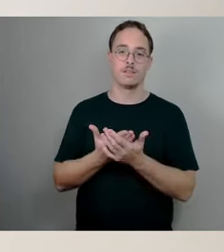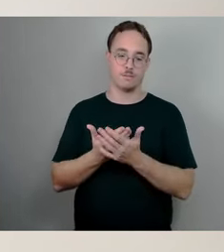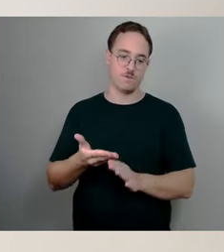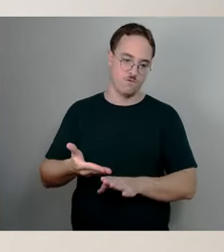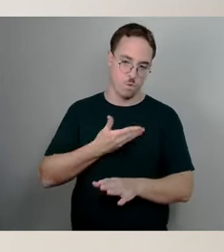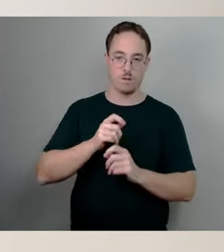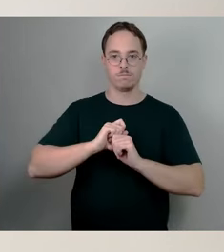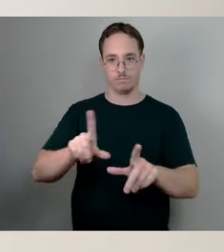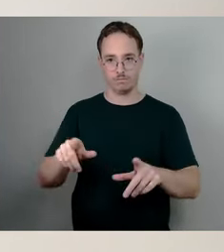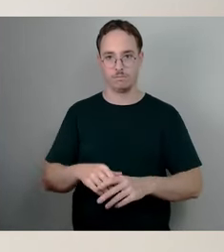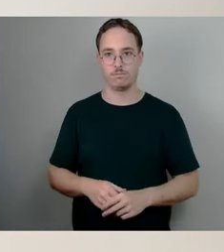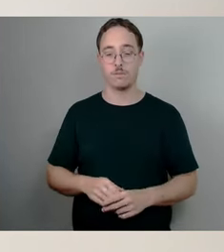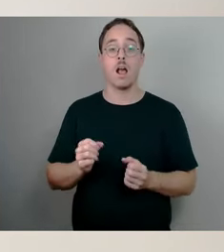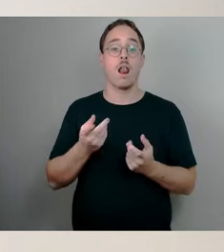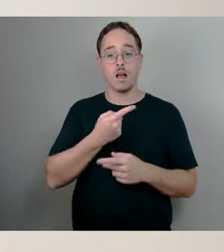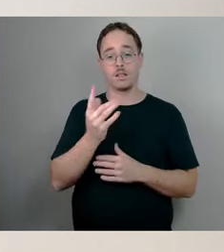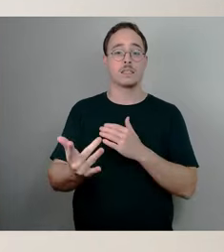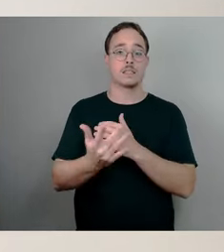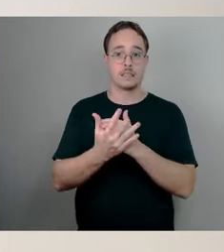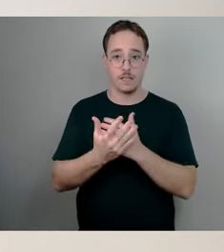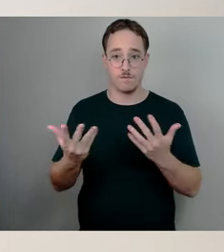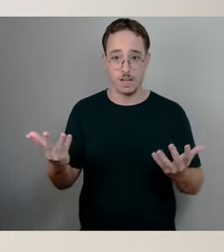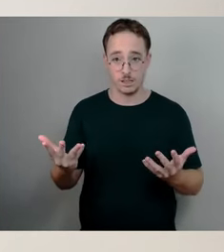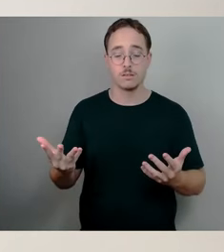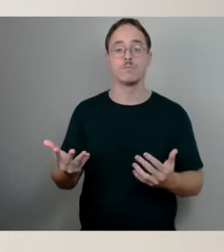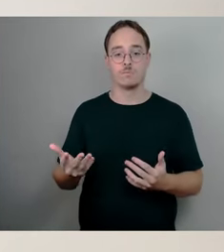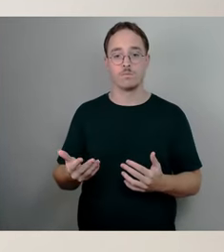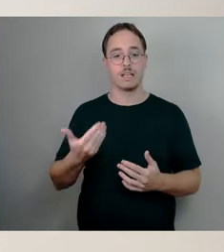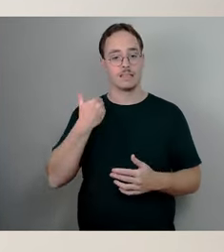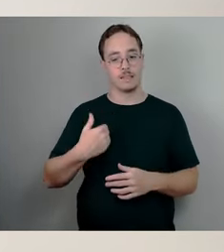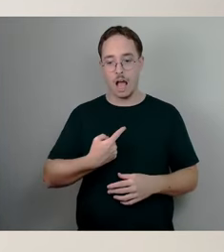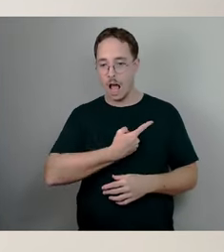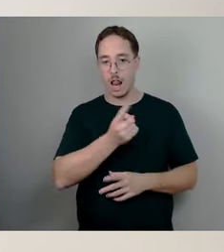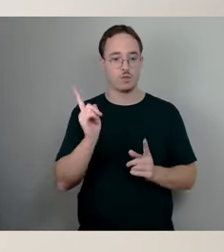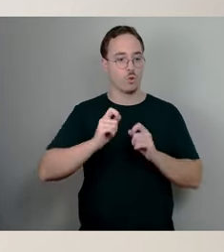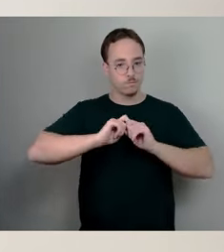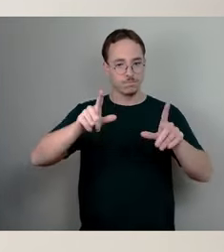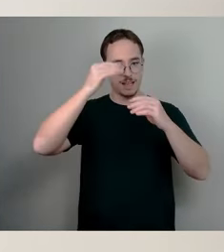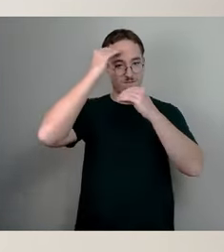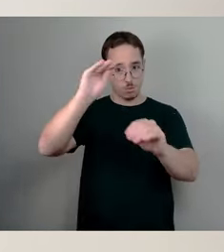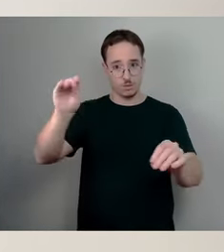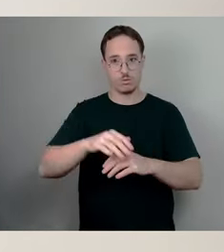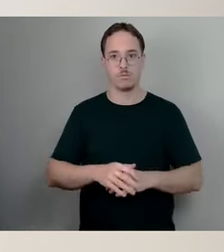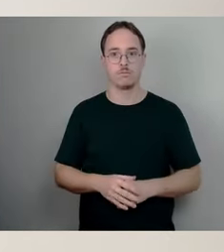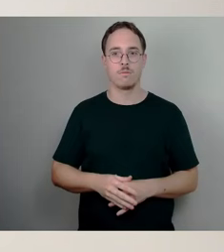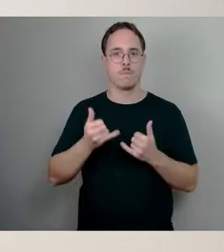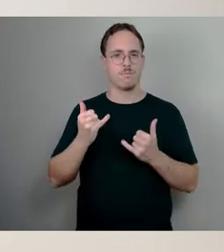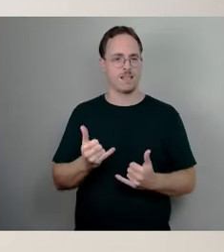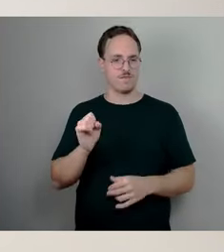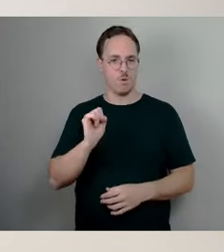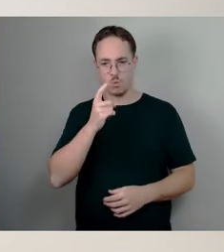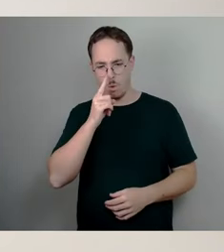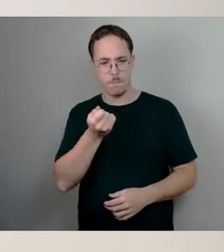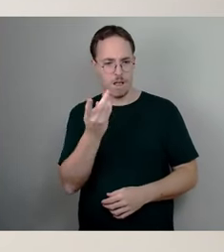anschreiben, weil ich habe so ein bisschen rausgehört, die Kritik, warum hat man jetzt schon bestimmte Träger angeschrieben, wo die